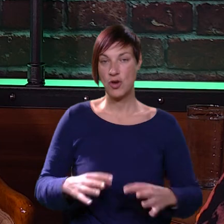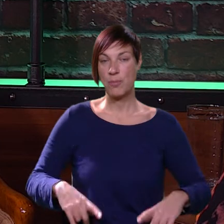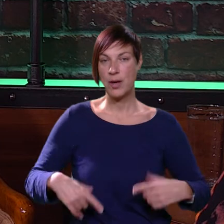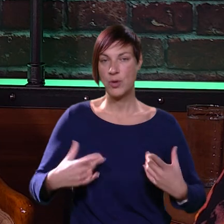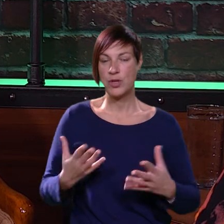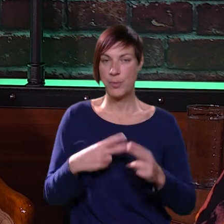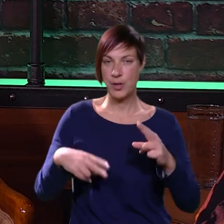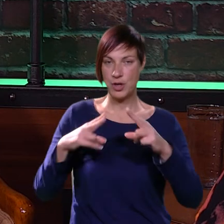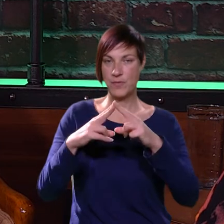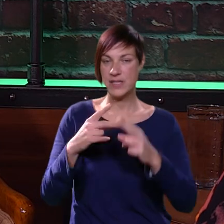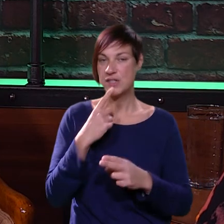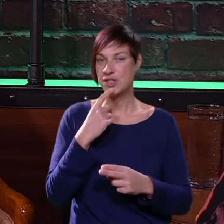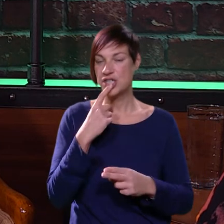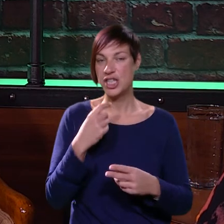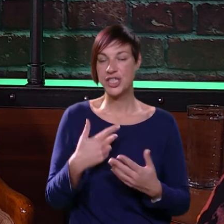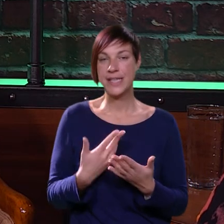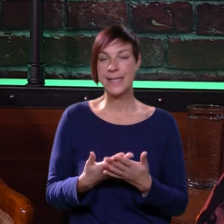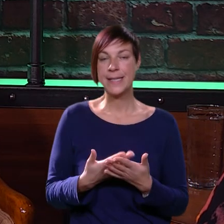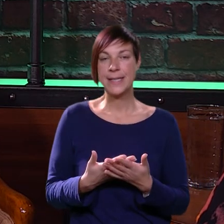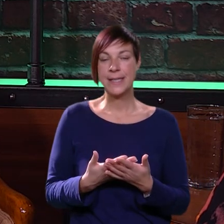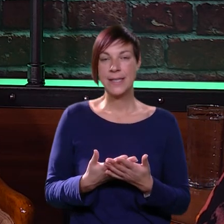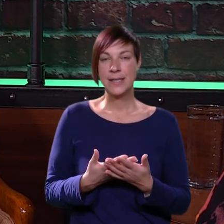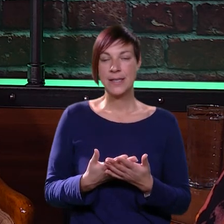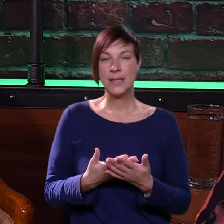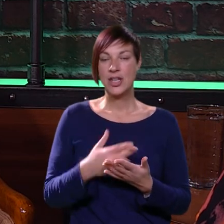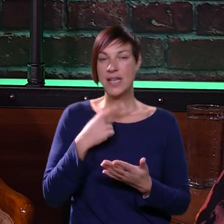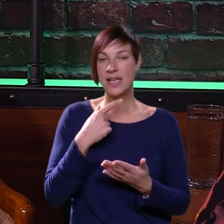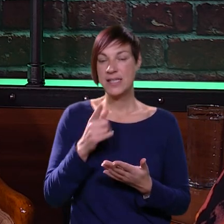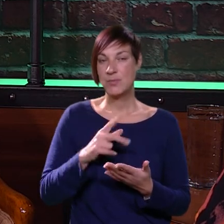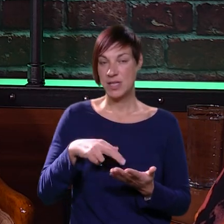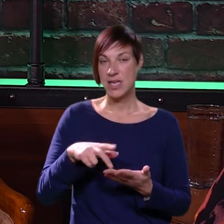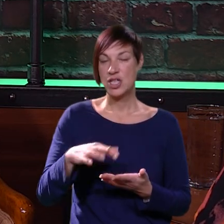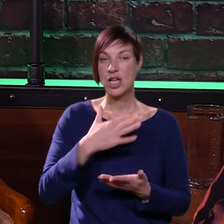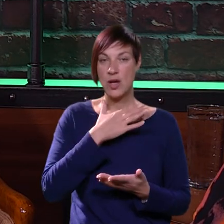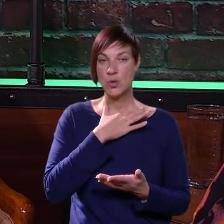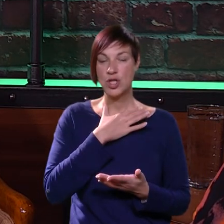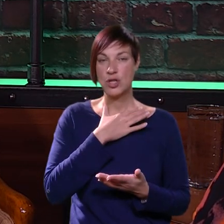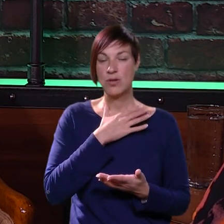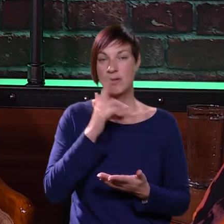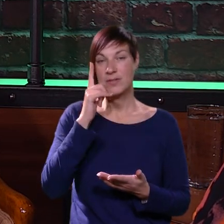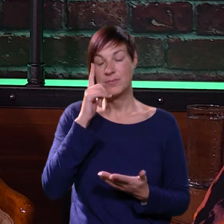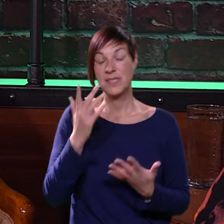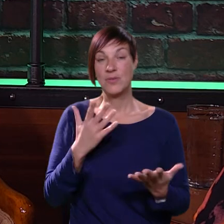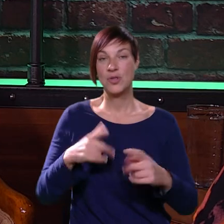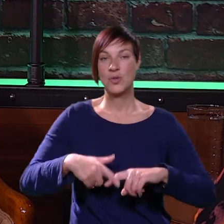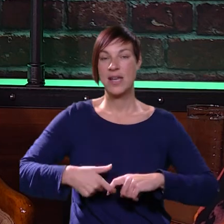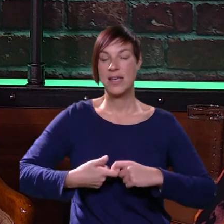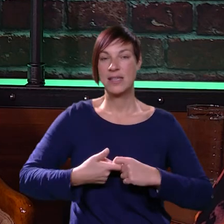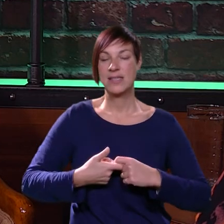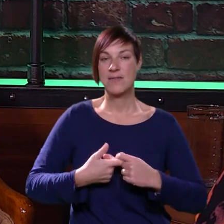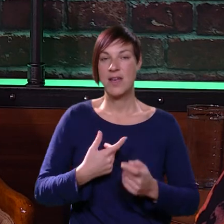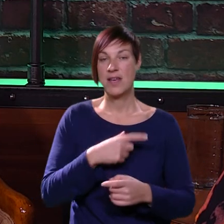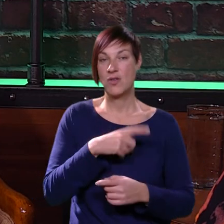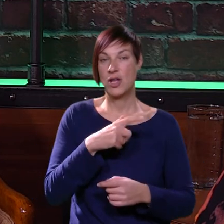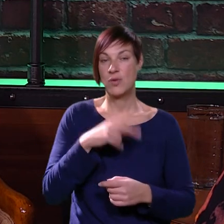njome je ujutro bio jako visak šećer i ona je, recimo, nije išla u školu. Mislim, to su neke stvari koje